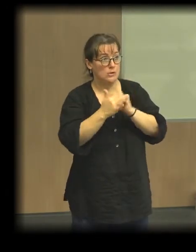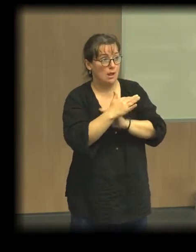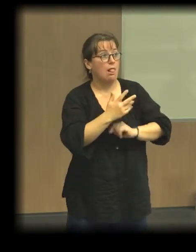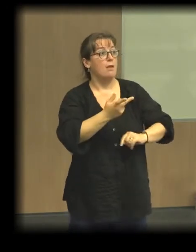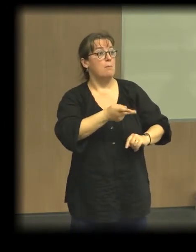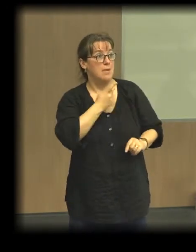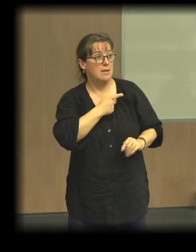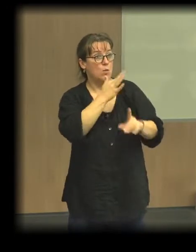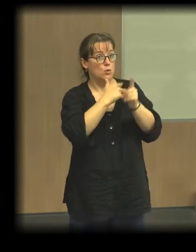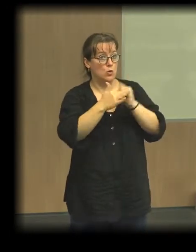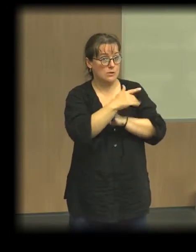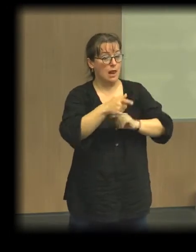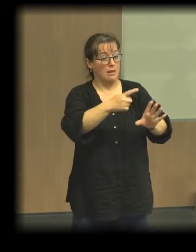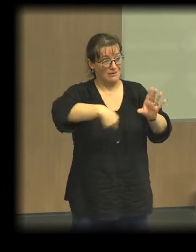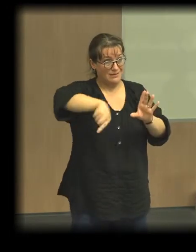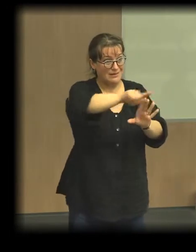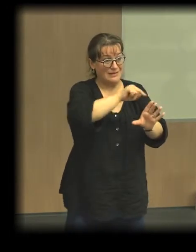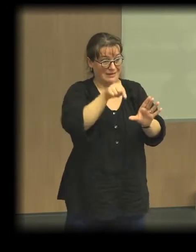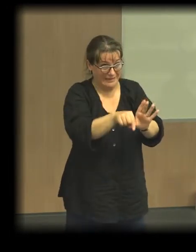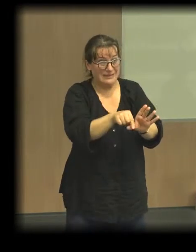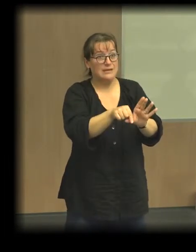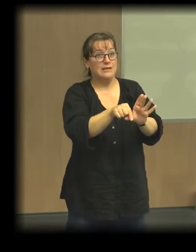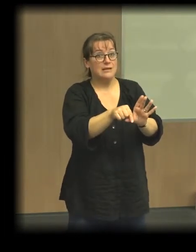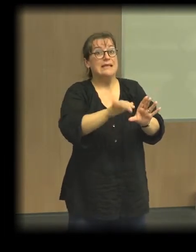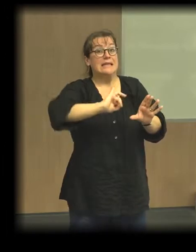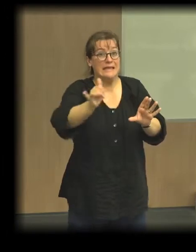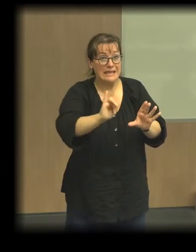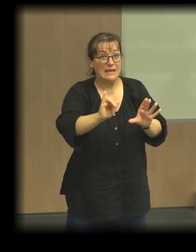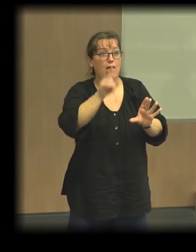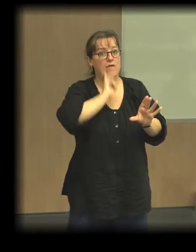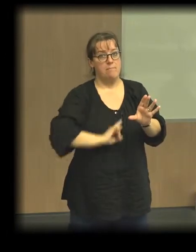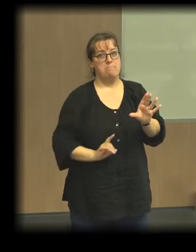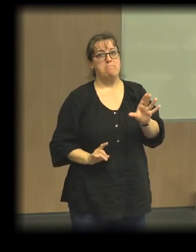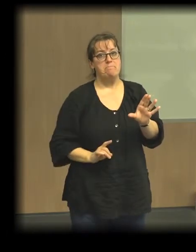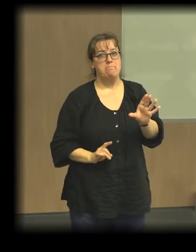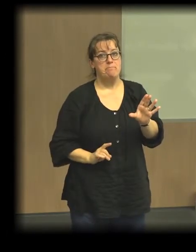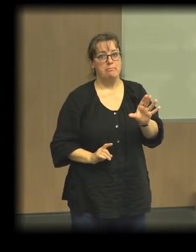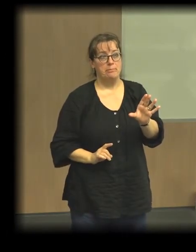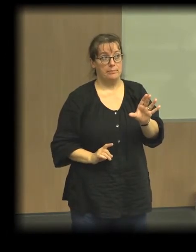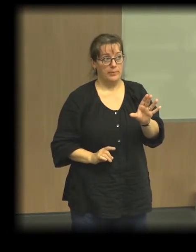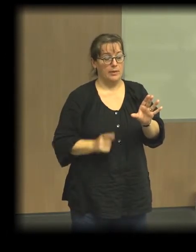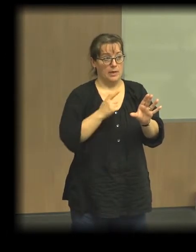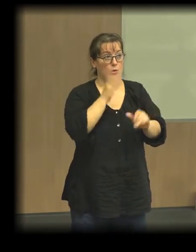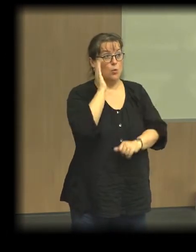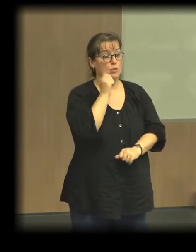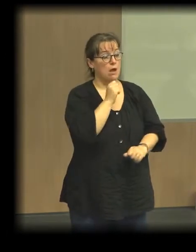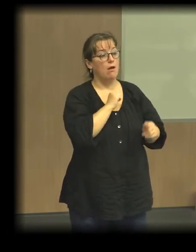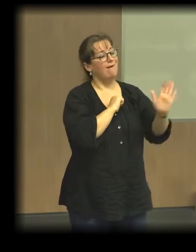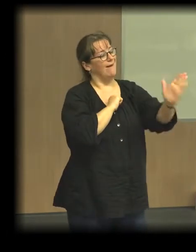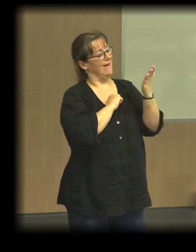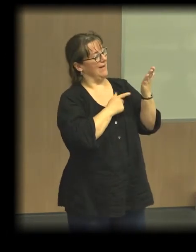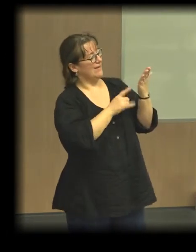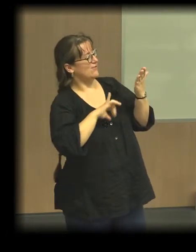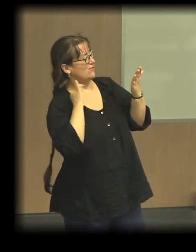des femmes. Et donc, je crois qu'il est important de ne pas se laisser